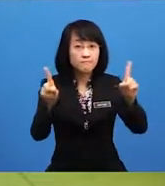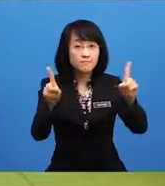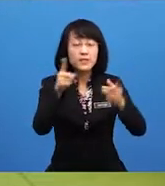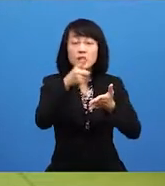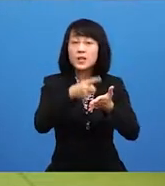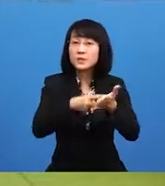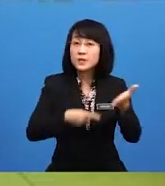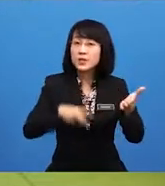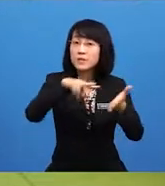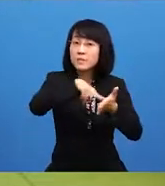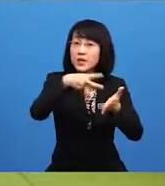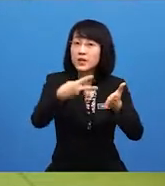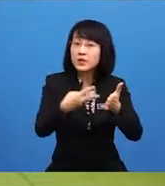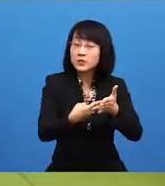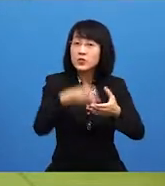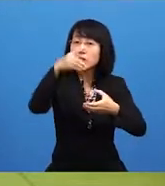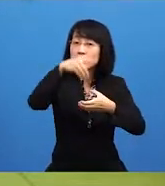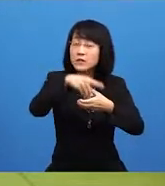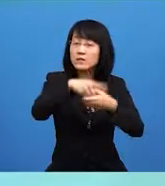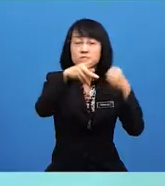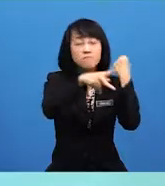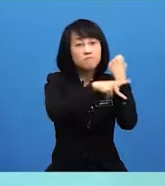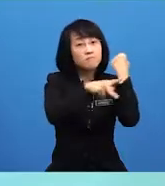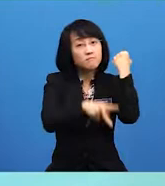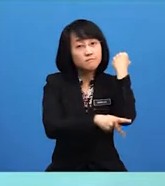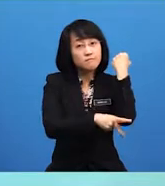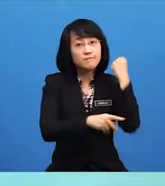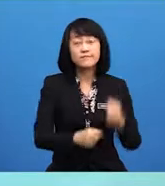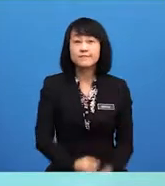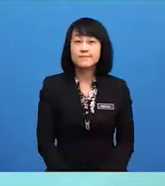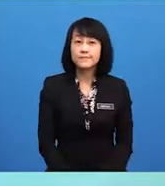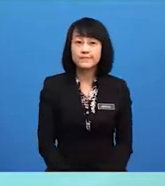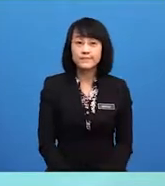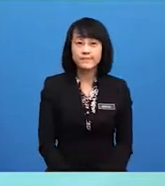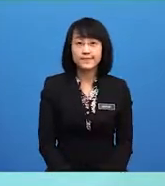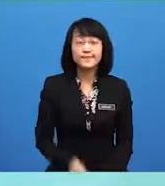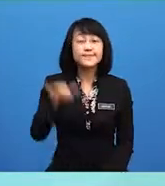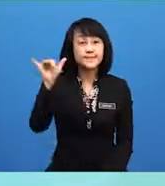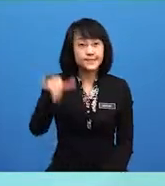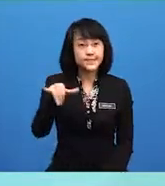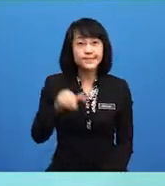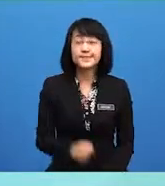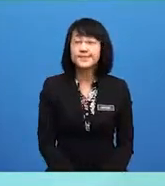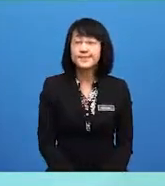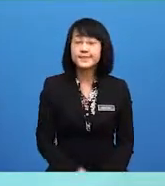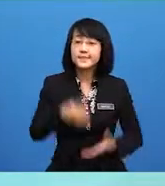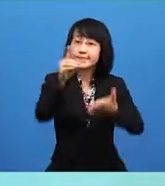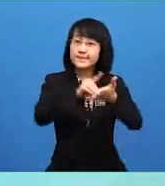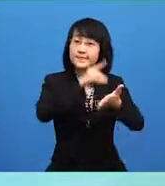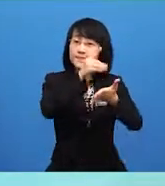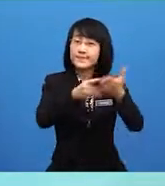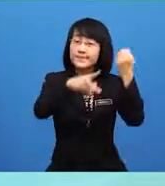apakah pula maksud demokrasi berparlimen? Ya, demokrasi